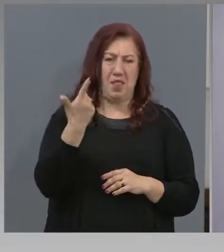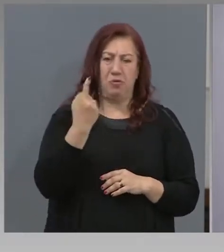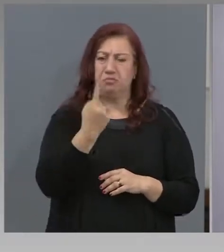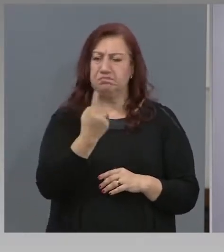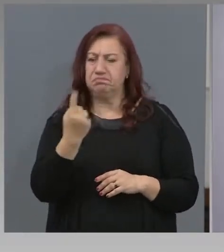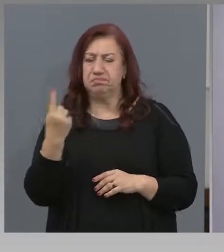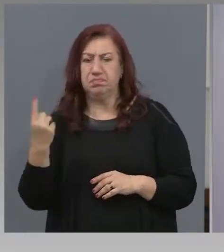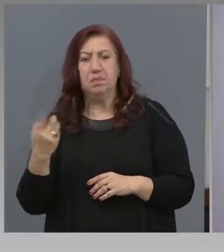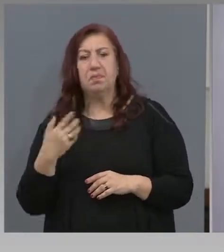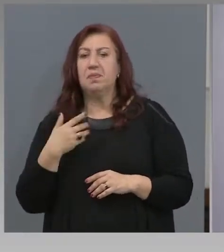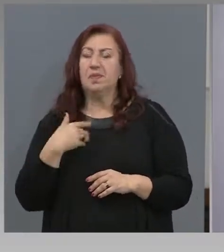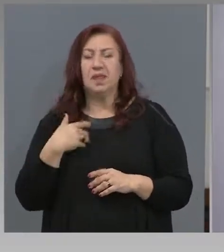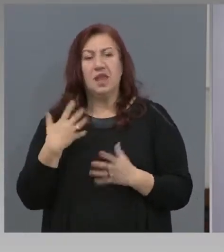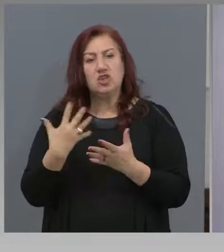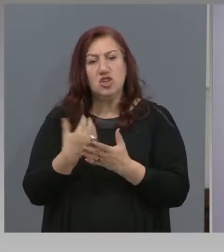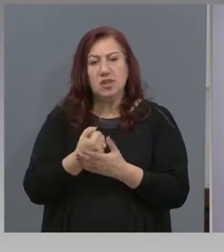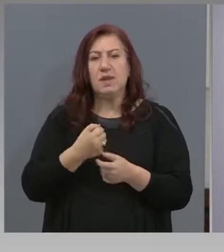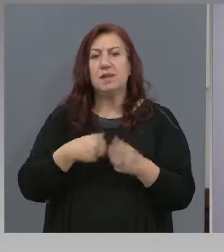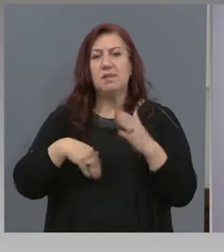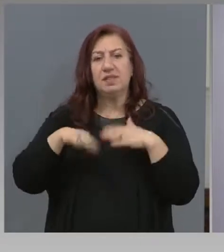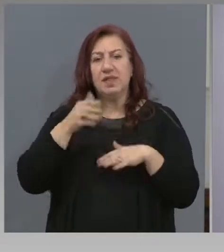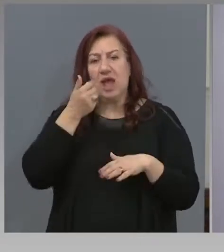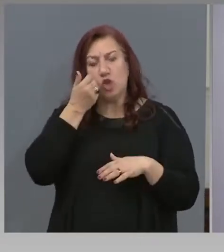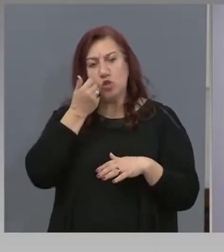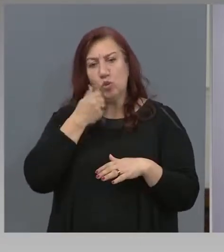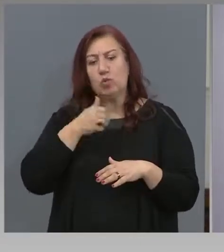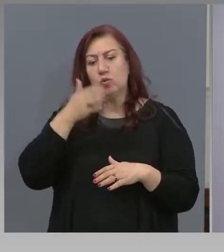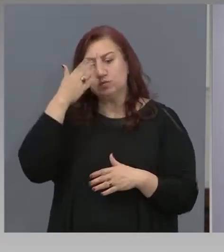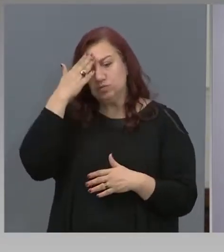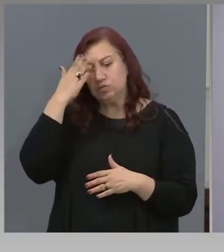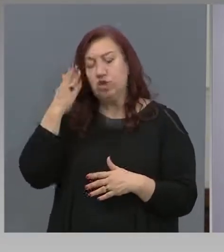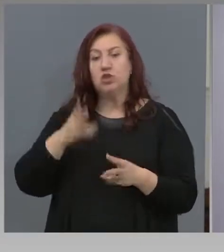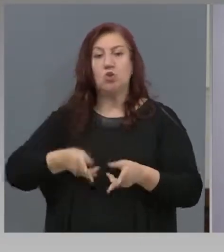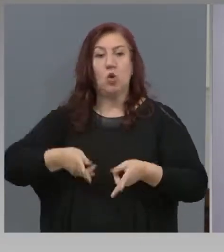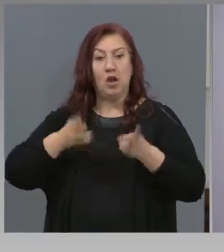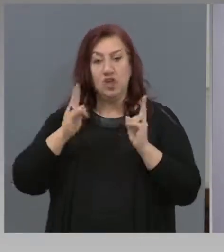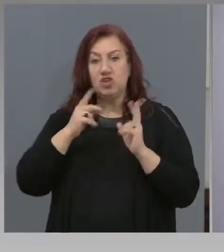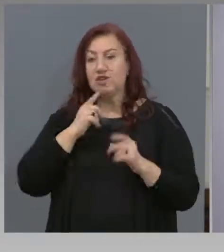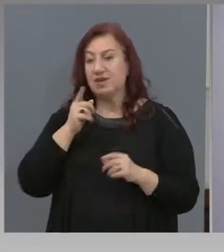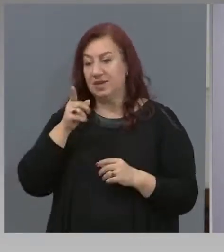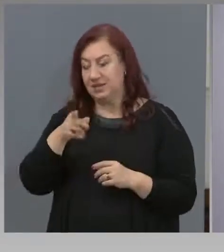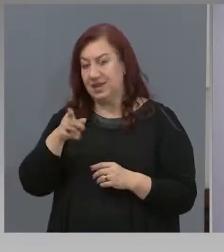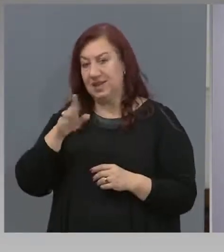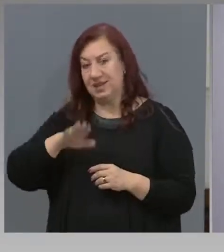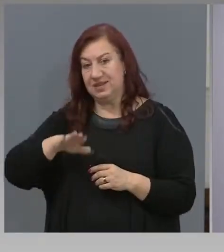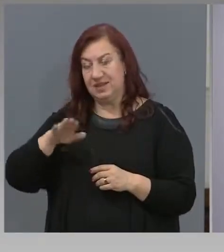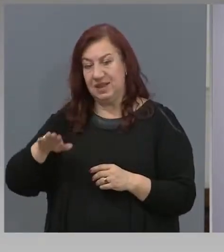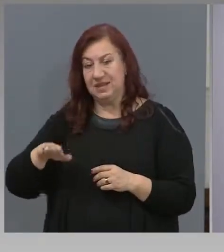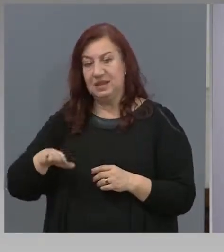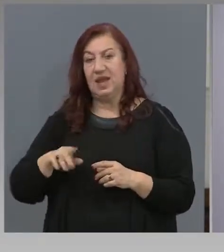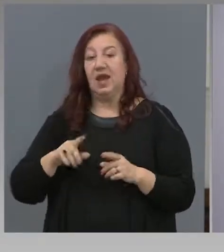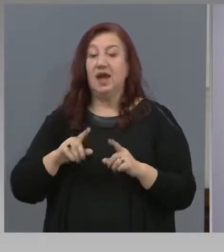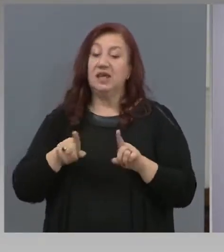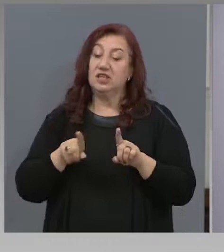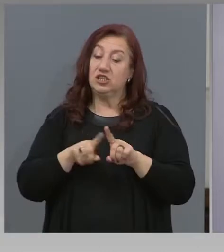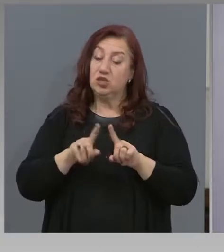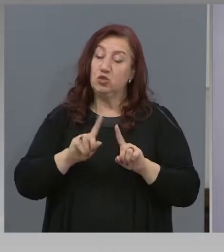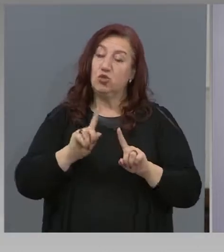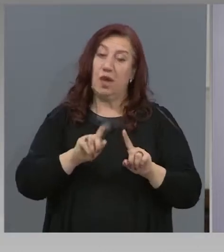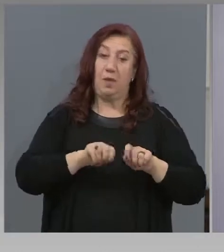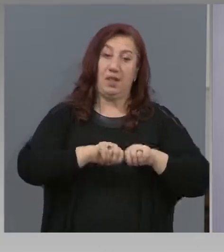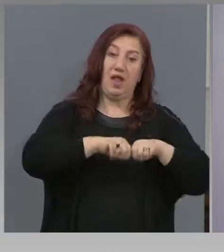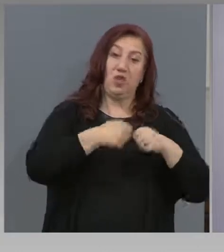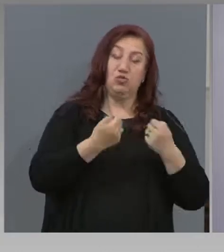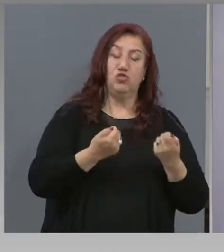най-благоприятното и справедливо решение за тези деца, но така, че да ни се накърнява и интереса на останалите